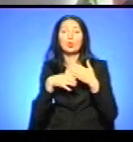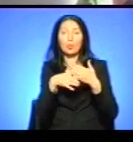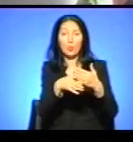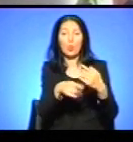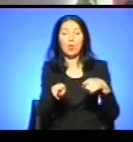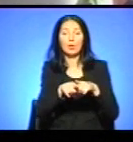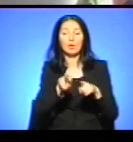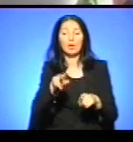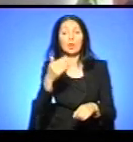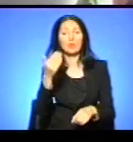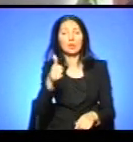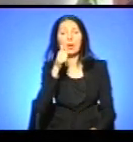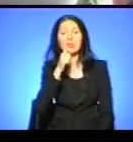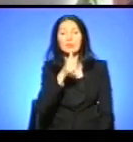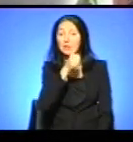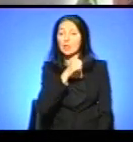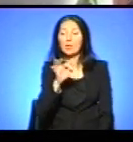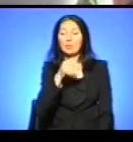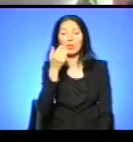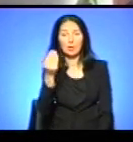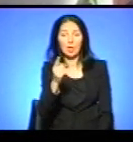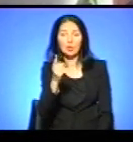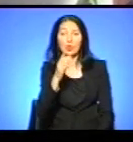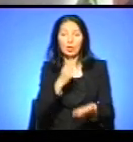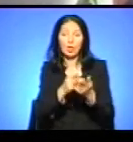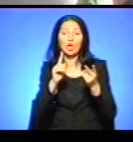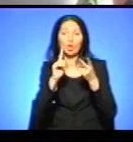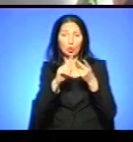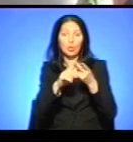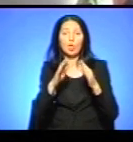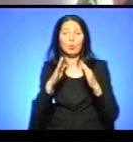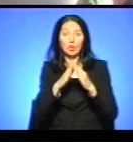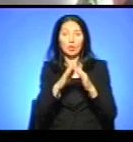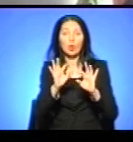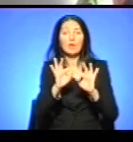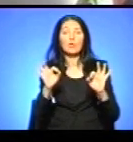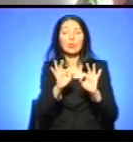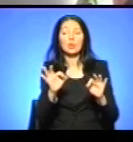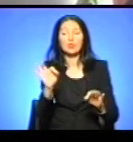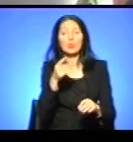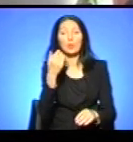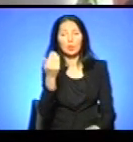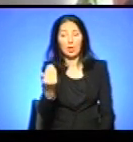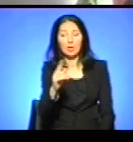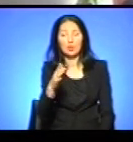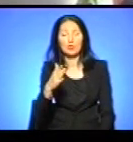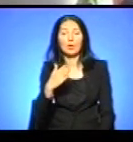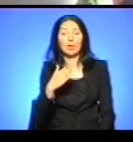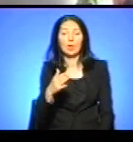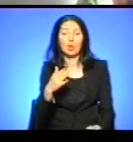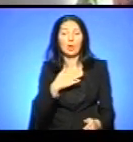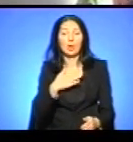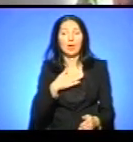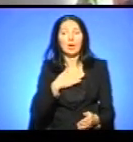так як вона скрила про те, про наявність другого будинку. Інформацію про те, що в нас базу даних